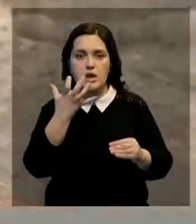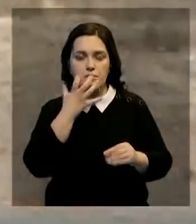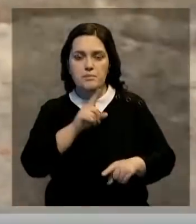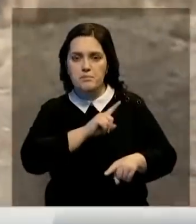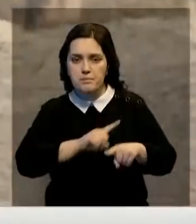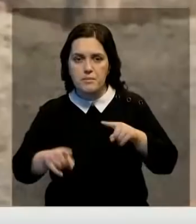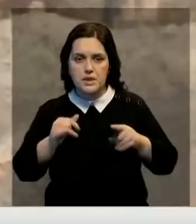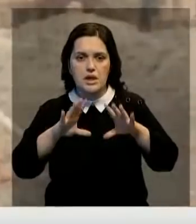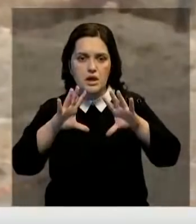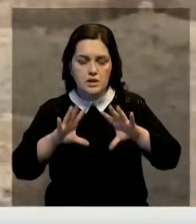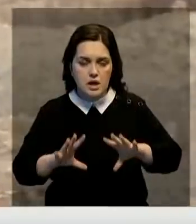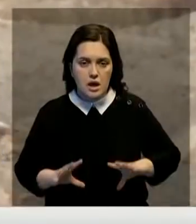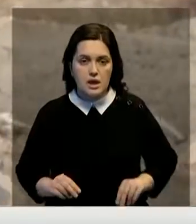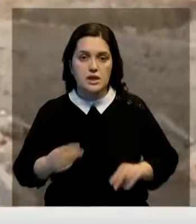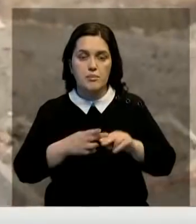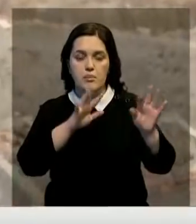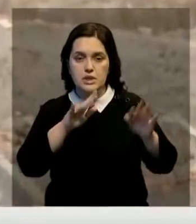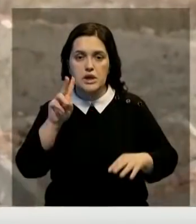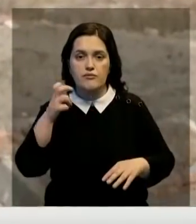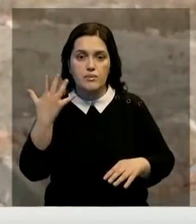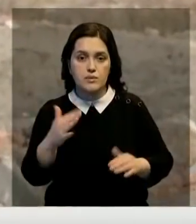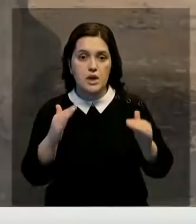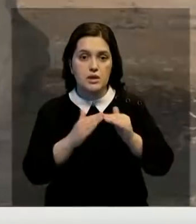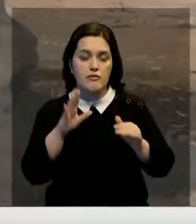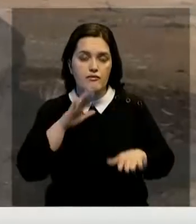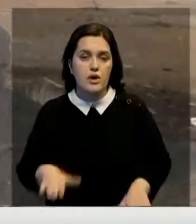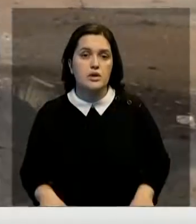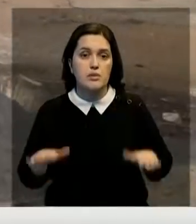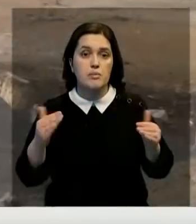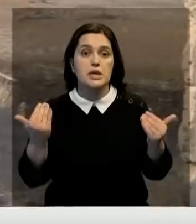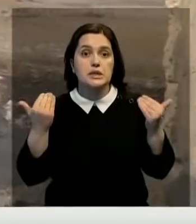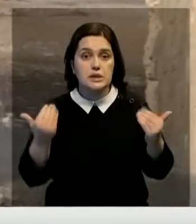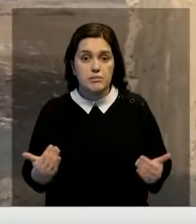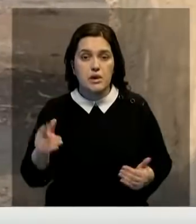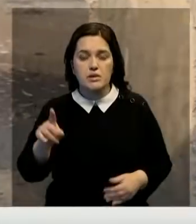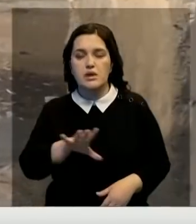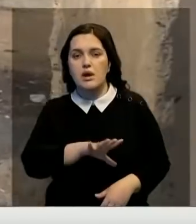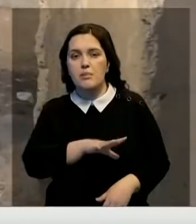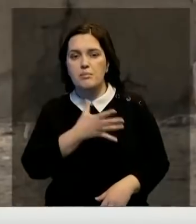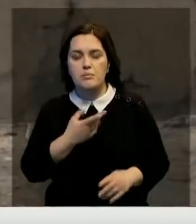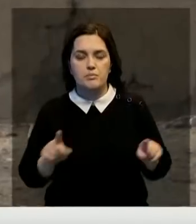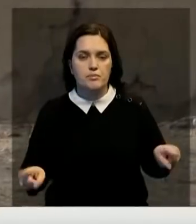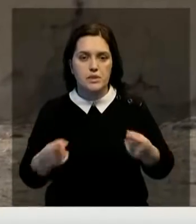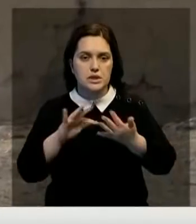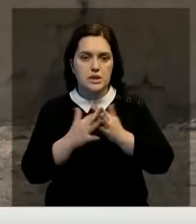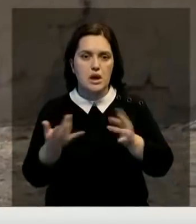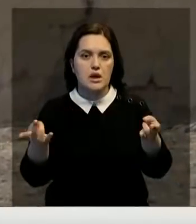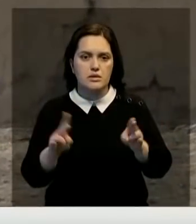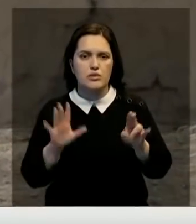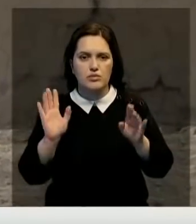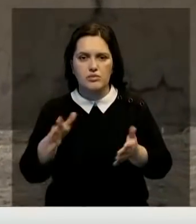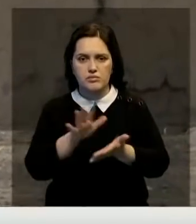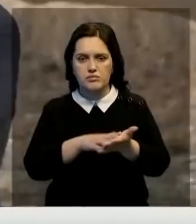и обильного таяния снега 250 домов ушли под воду. Теперь на месте когда-то процветающего села остались лишь